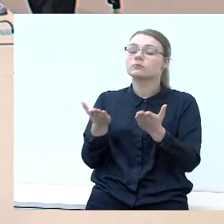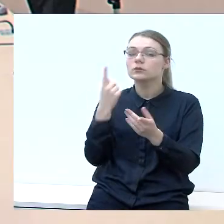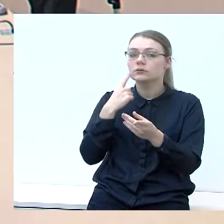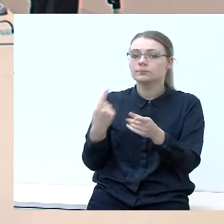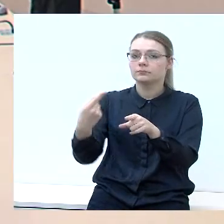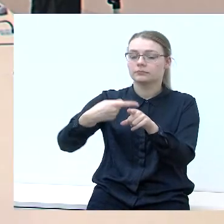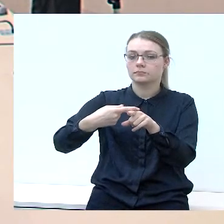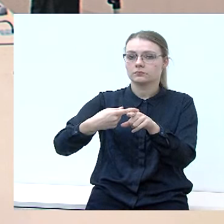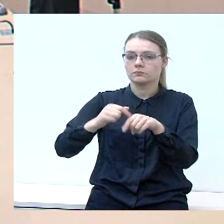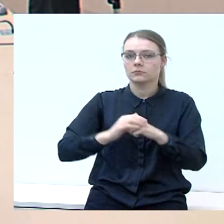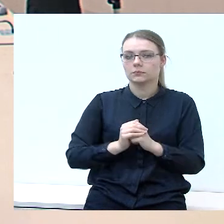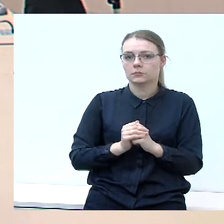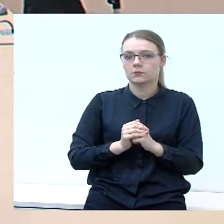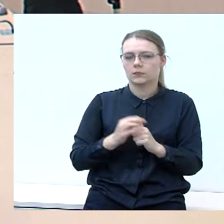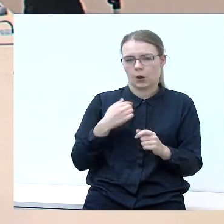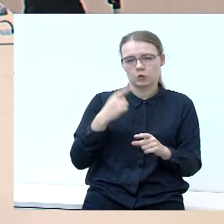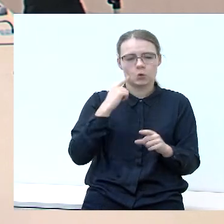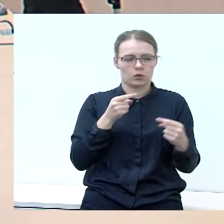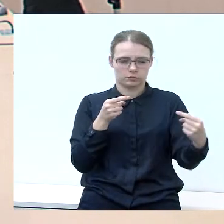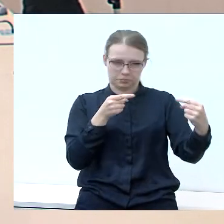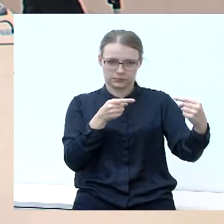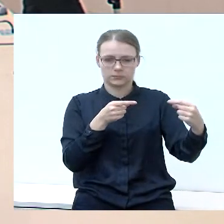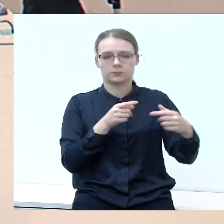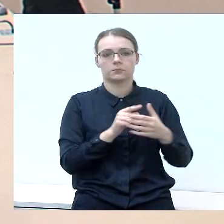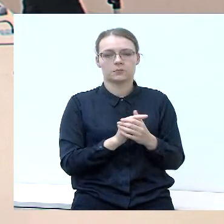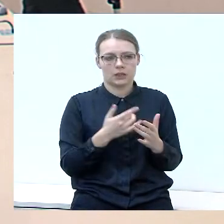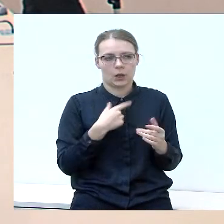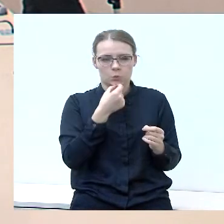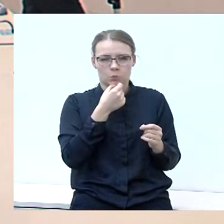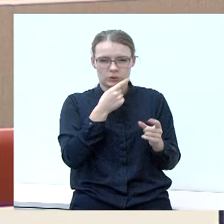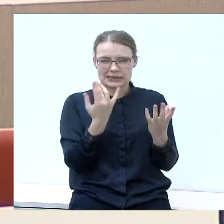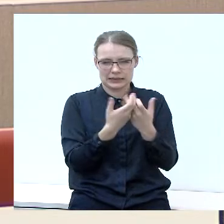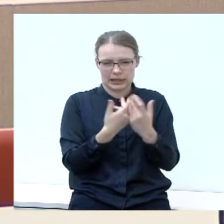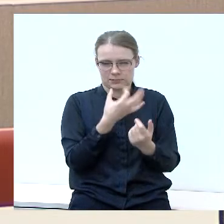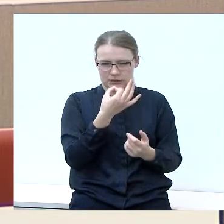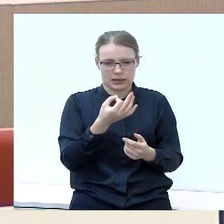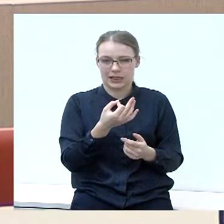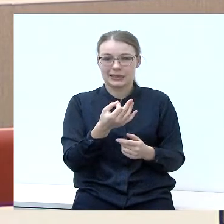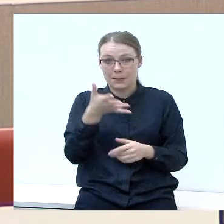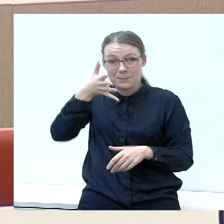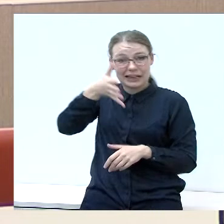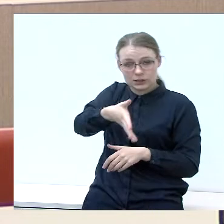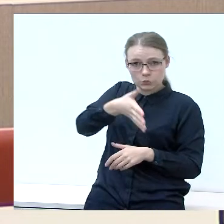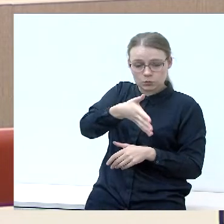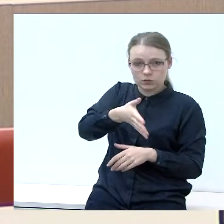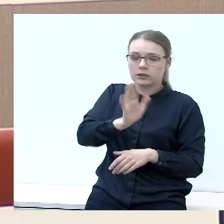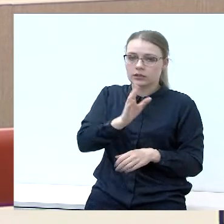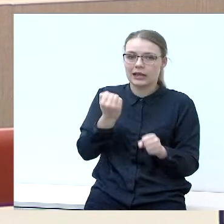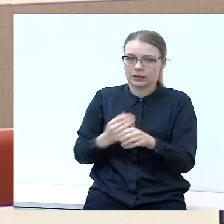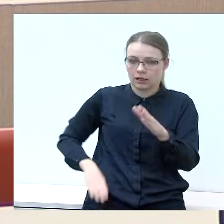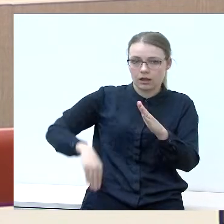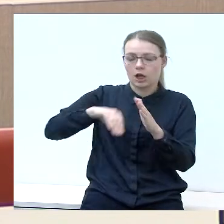Aš dar turbūt į Germą Murinį su repliką pasakysiu, jis turbūt į netiksliai patikės skaičius, ne 5 tūkstančius, bet reikėjo atsidėti